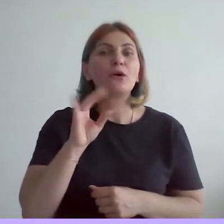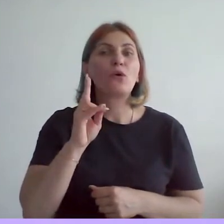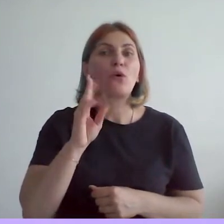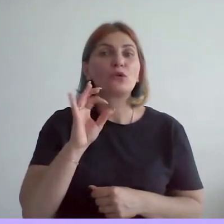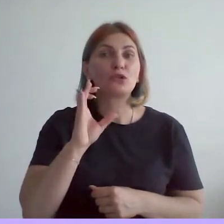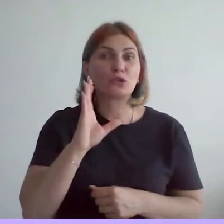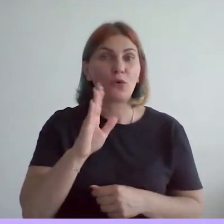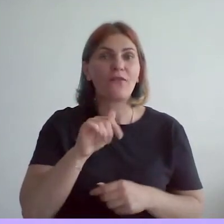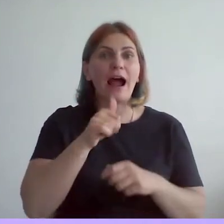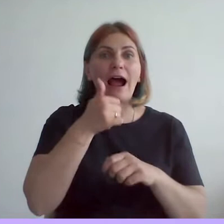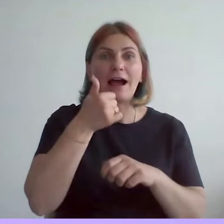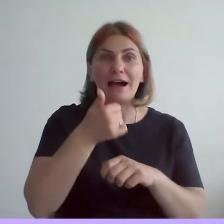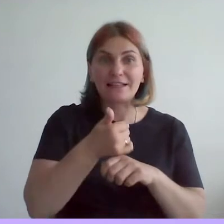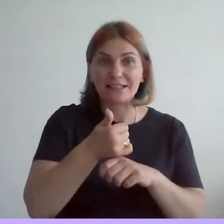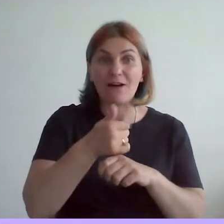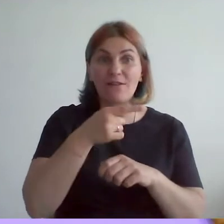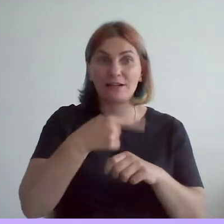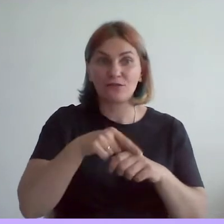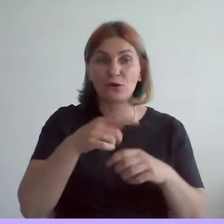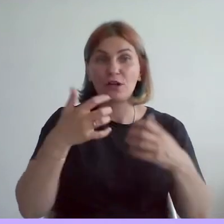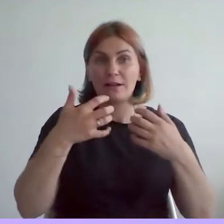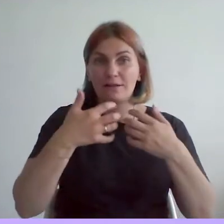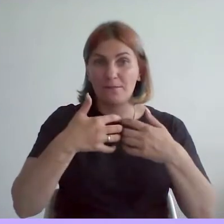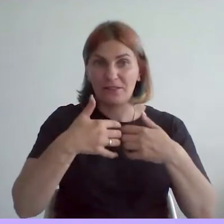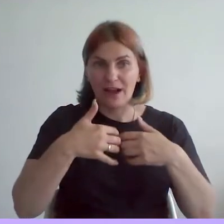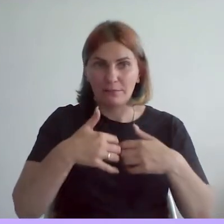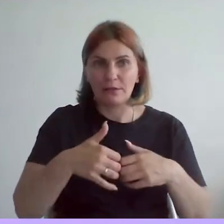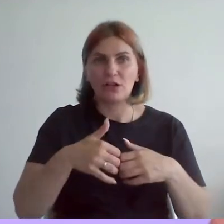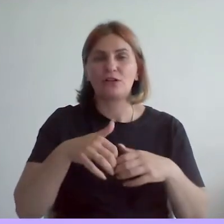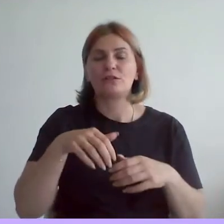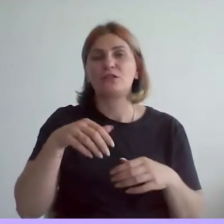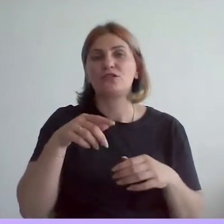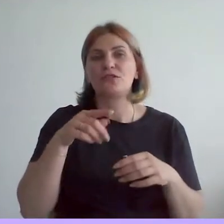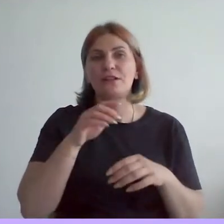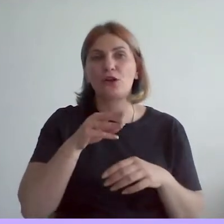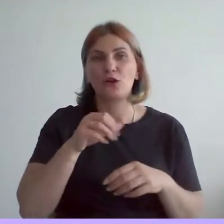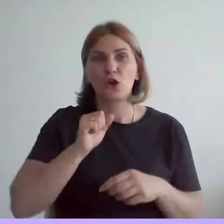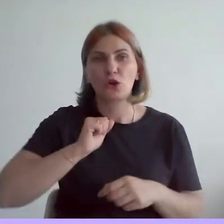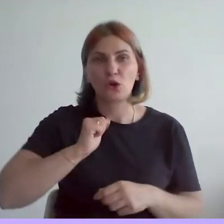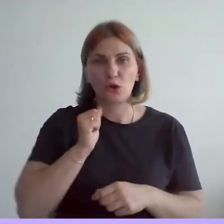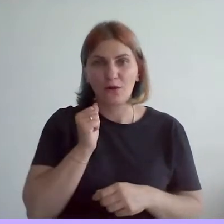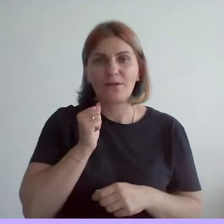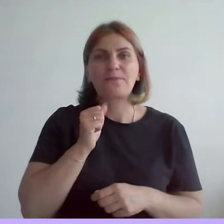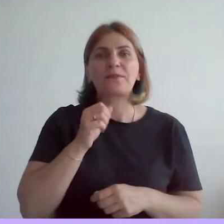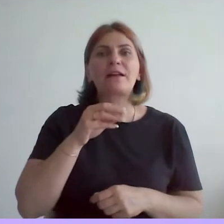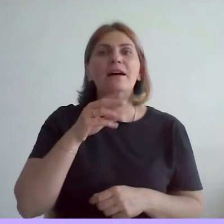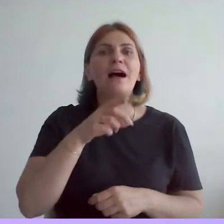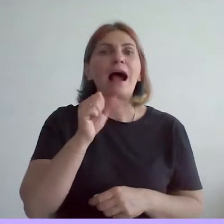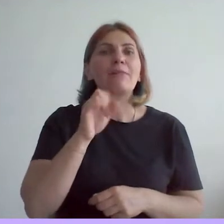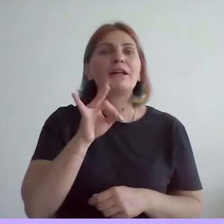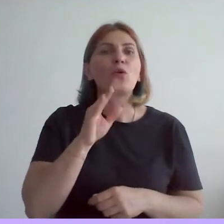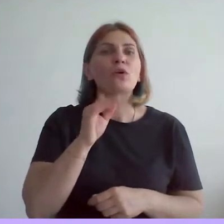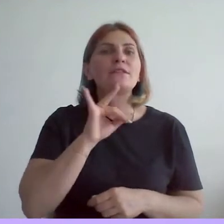фабрично-торгового товарищества, Алексей Абрикосов и сыновей, сейчас это